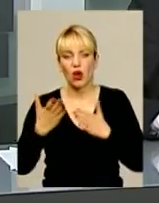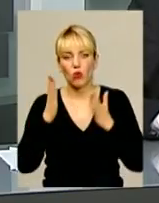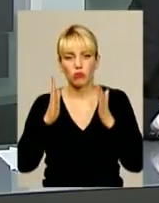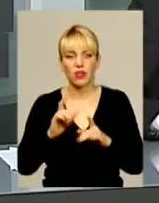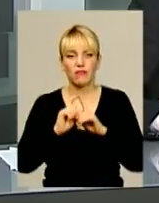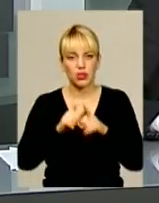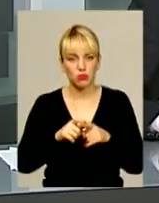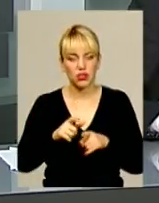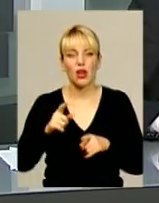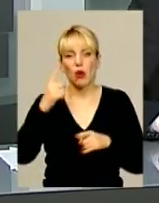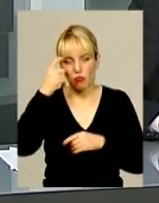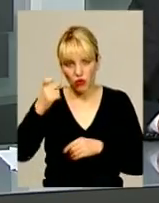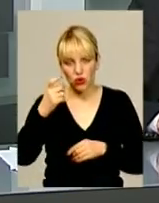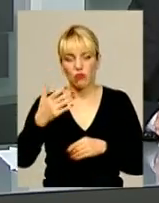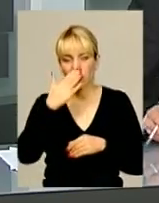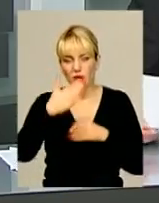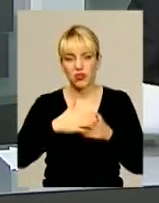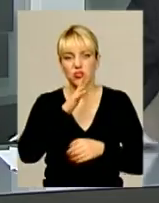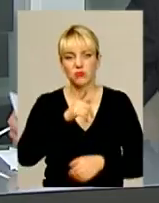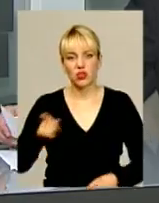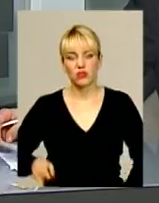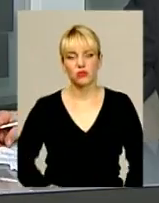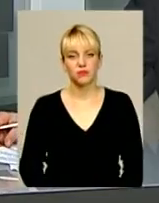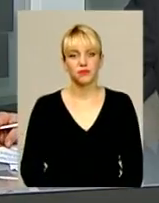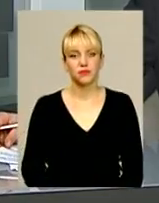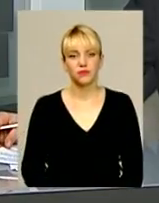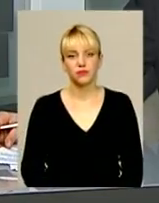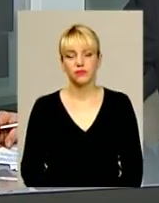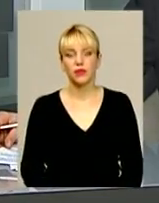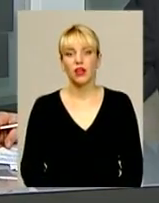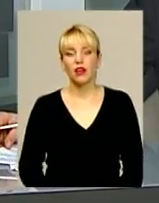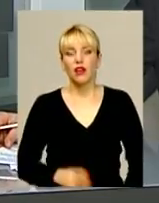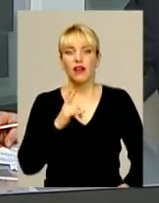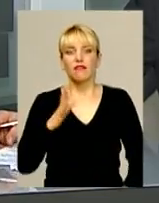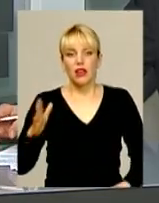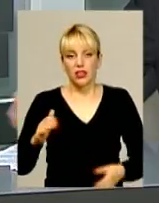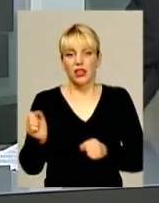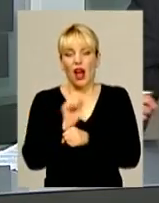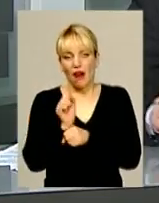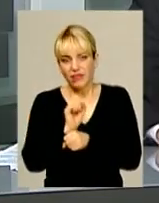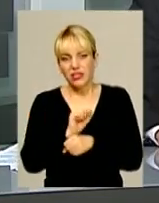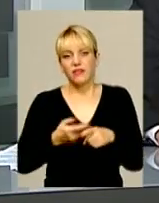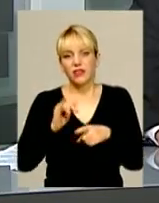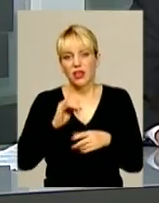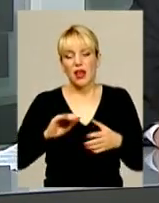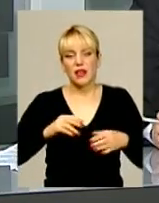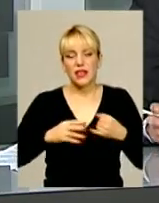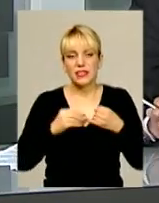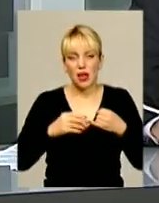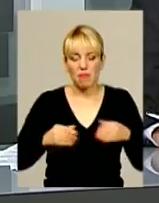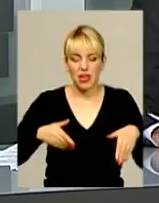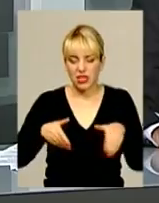відповідь, повідомимо вже найближчим часом. Квартири, автівки, земельні ділянки,